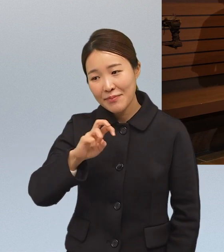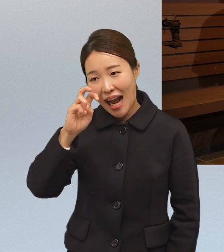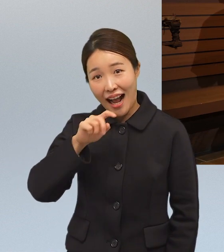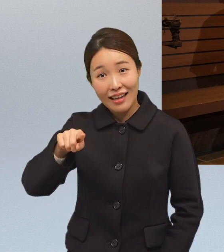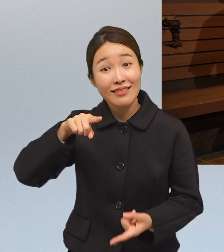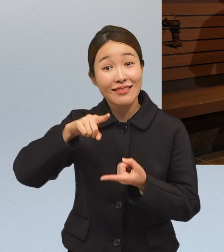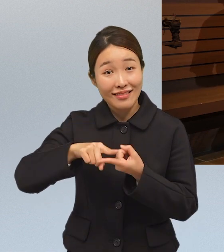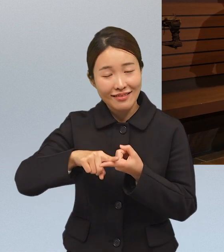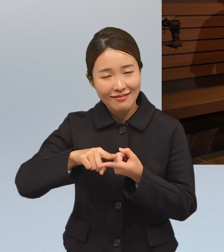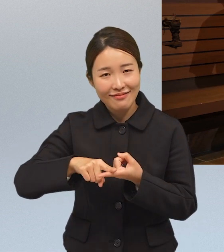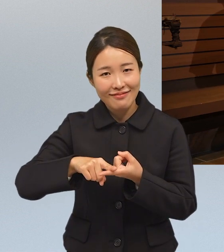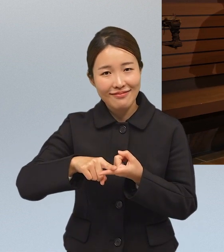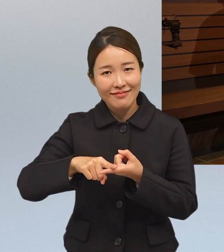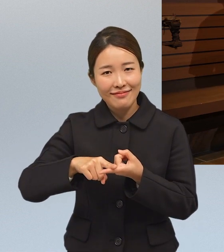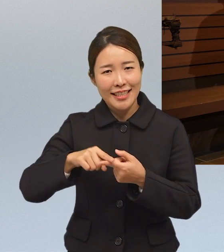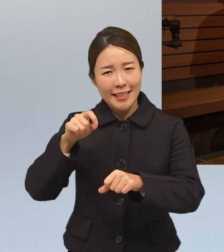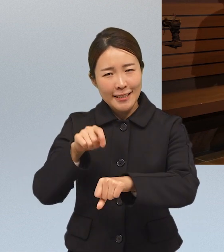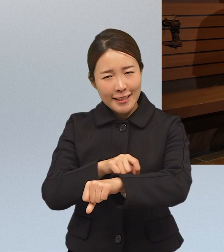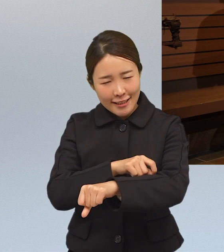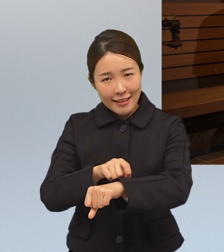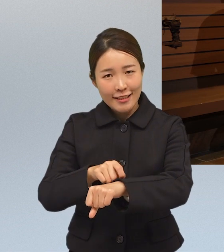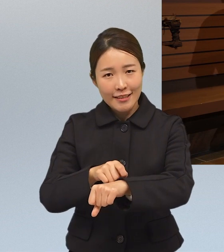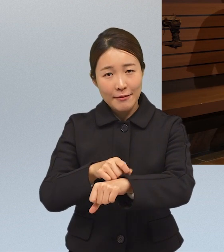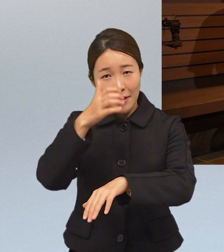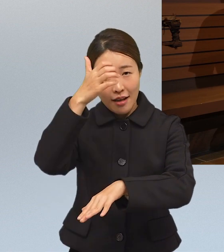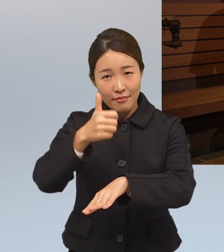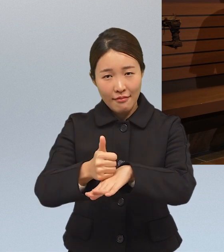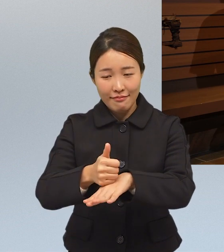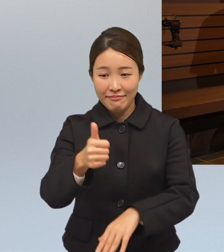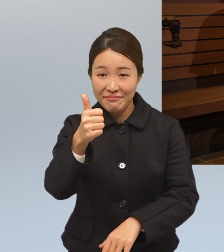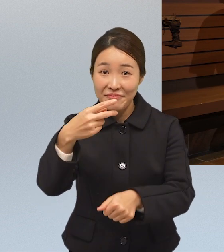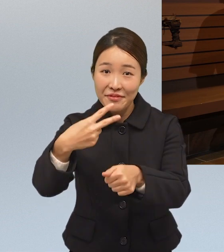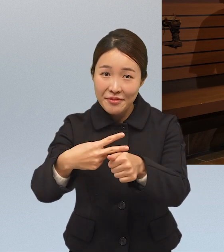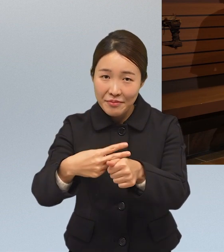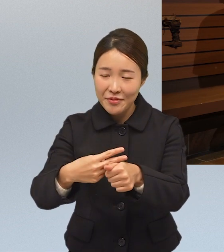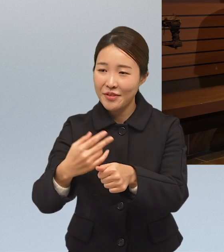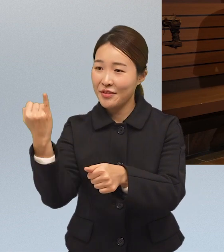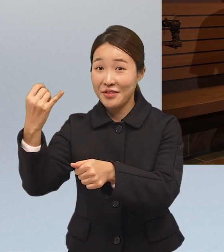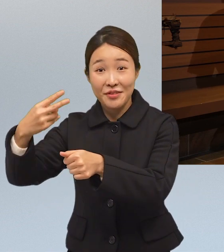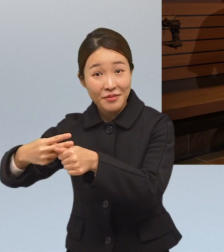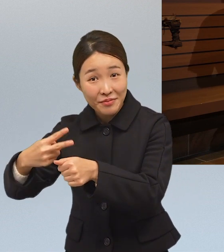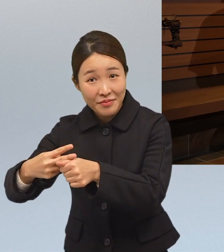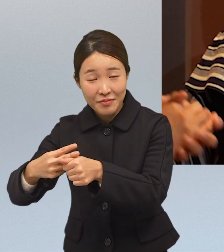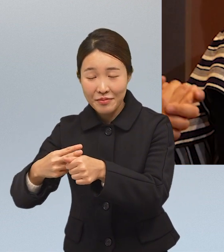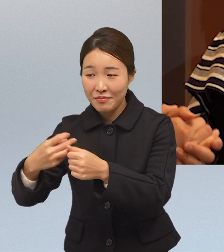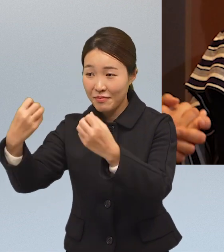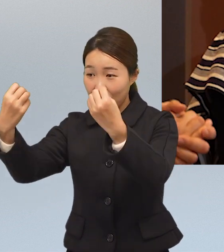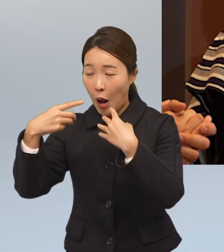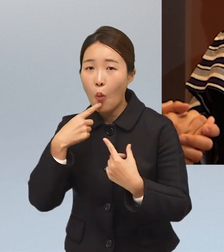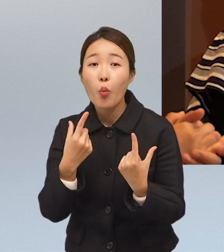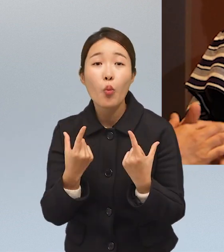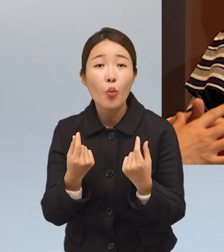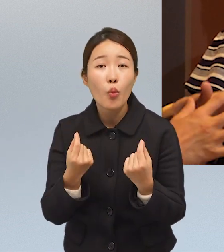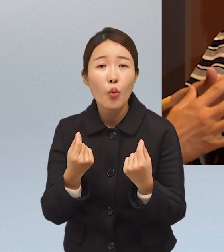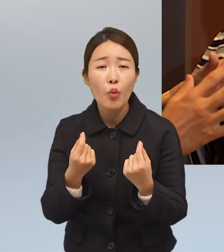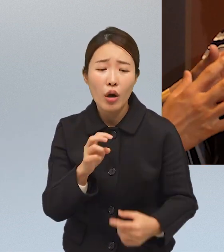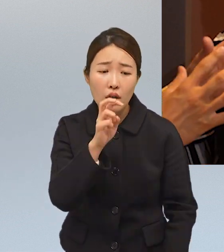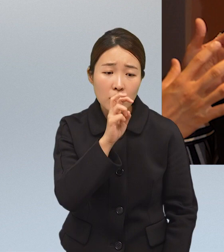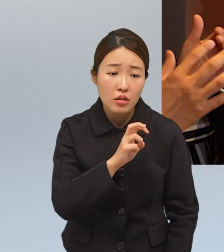토크 음악편을 통해서 특히 마지막에 아미두 선생님과 은정호 선생님이 말씀해 주신 것처럼